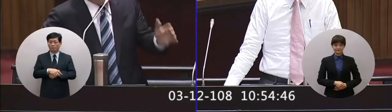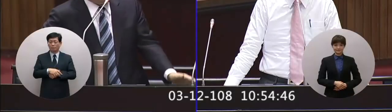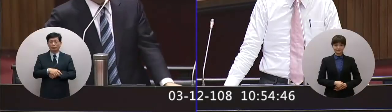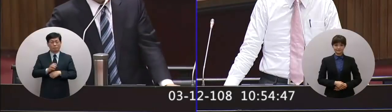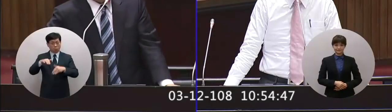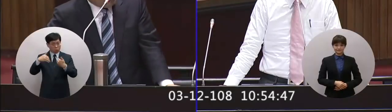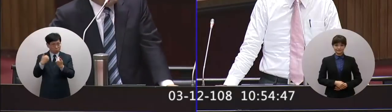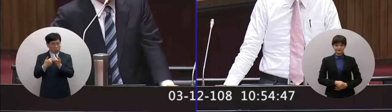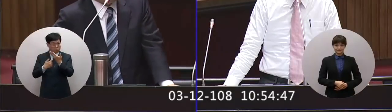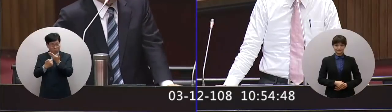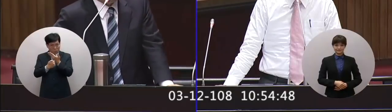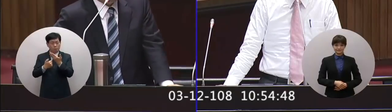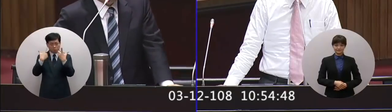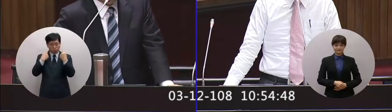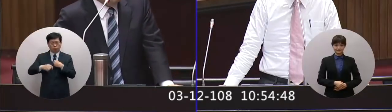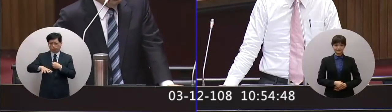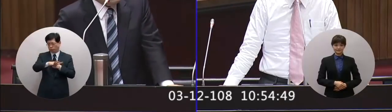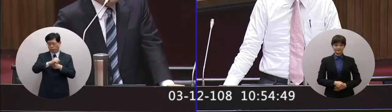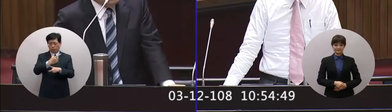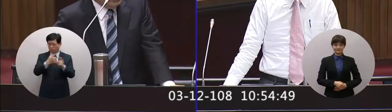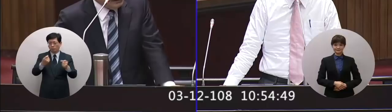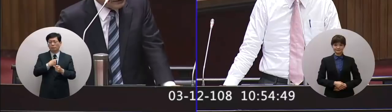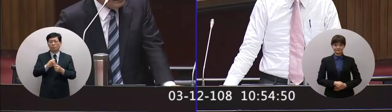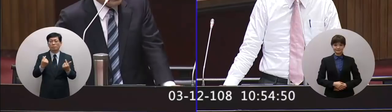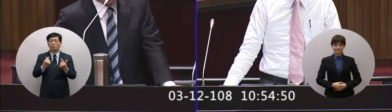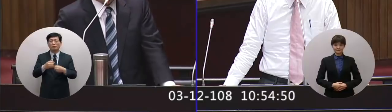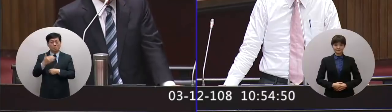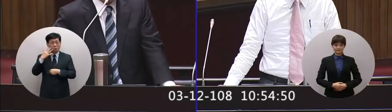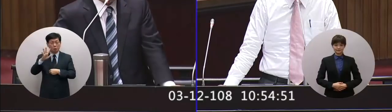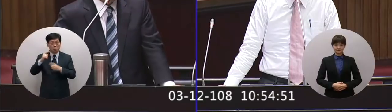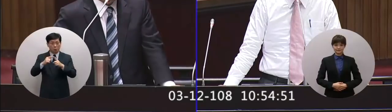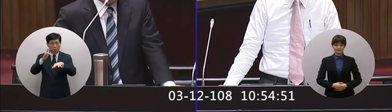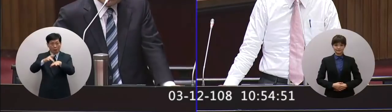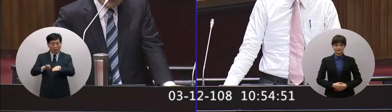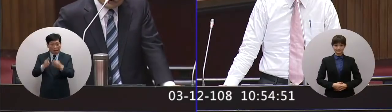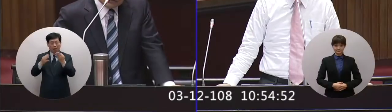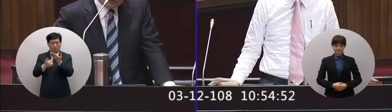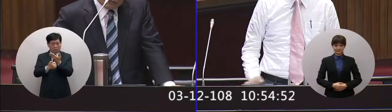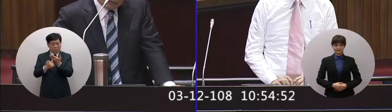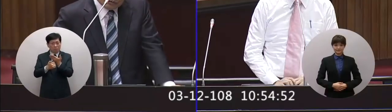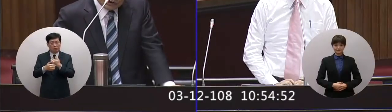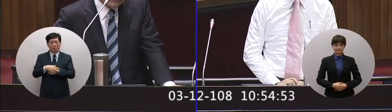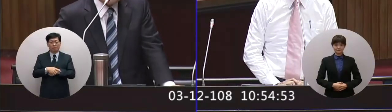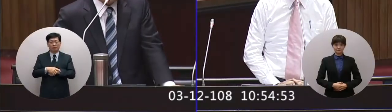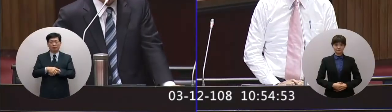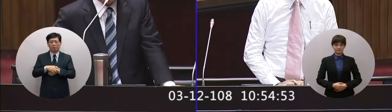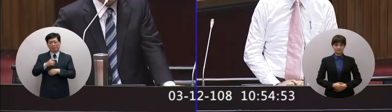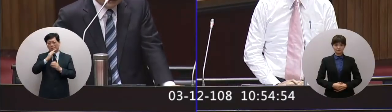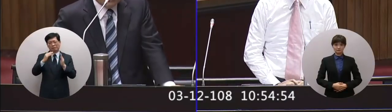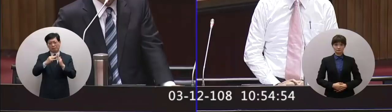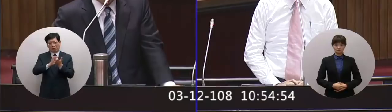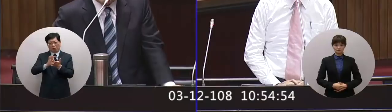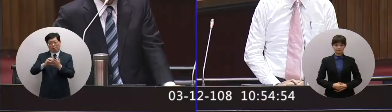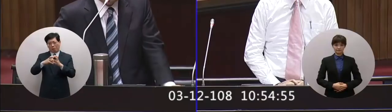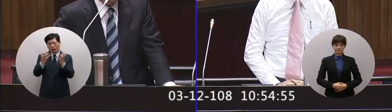反毒要全面性的尤其人一沾上毒品不只是請家蕩